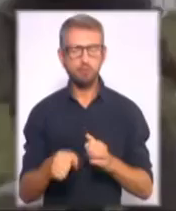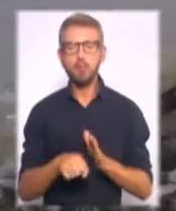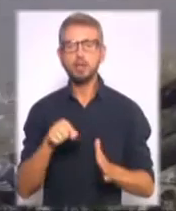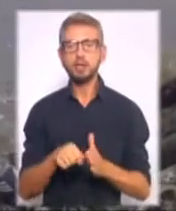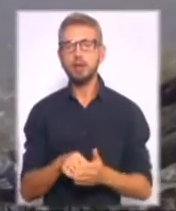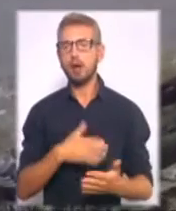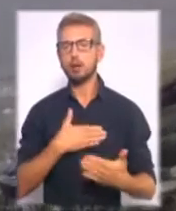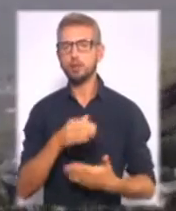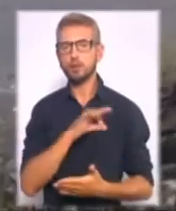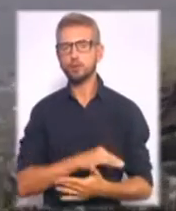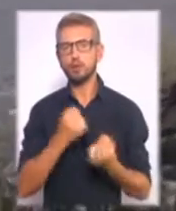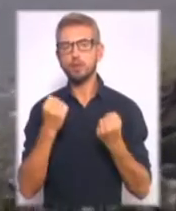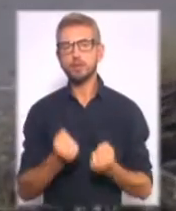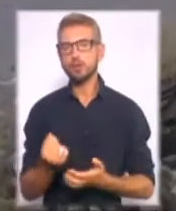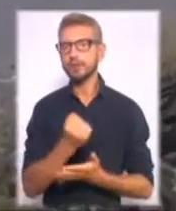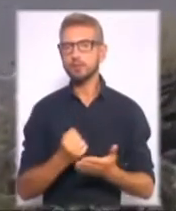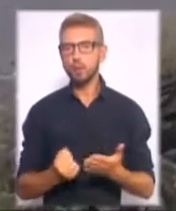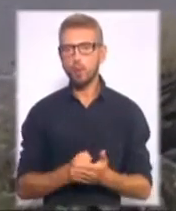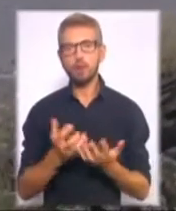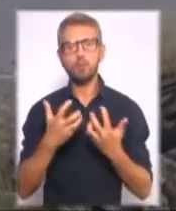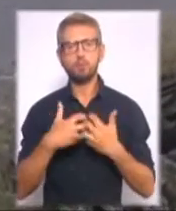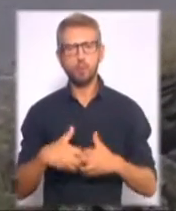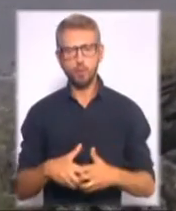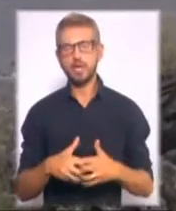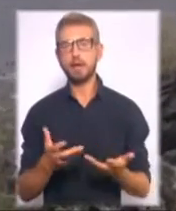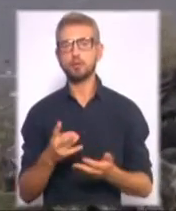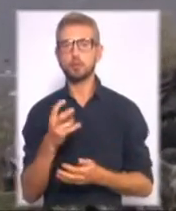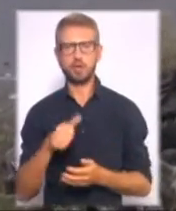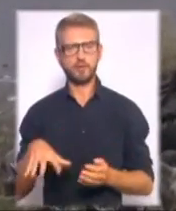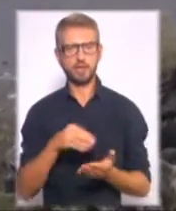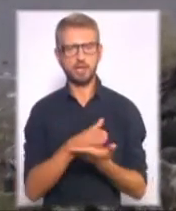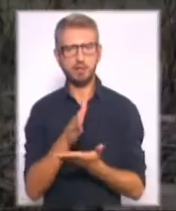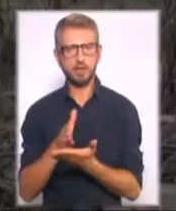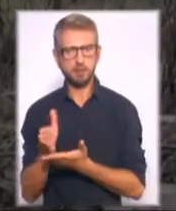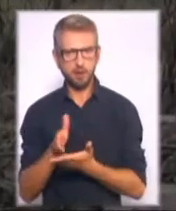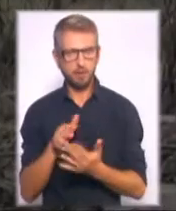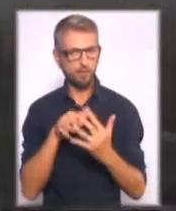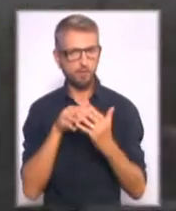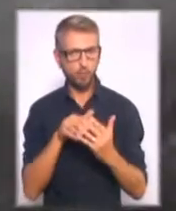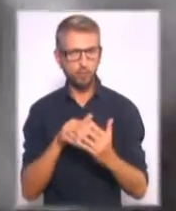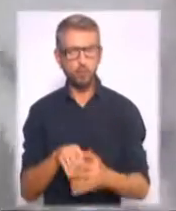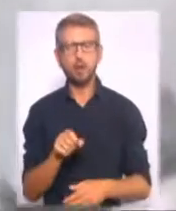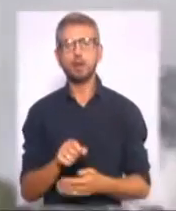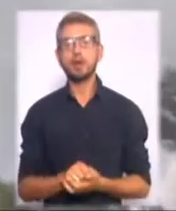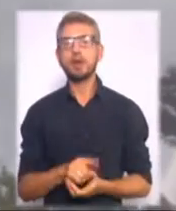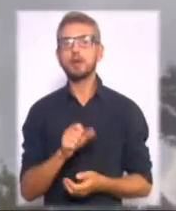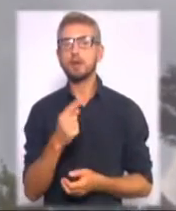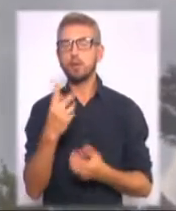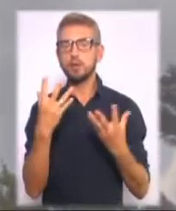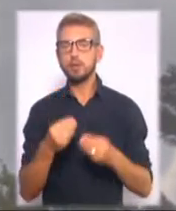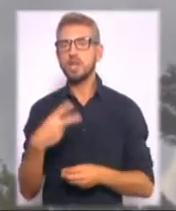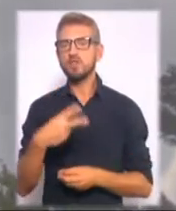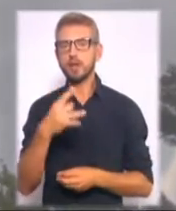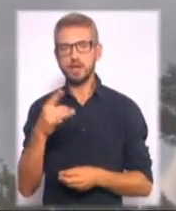важку зброю і бронетехніку на усіх трьох напрямках фронту. За день бандформування понад 20 разів відкривали вогонь по